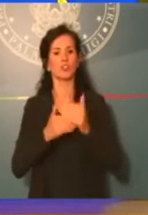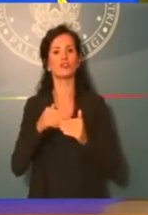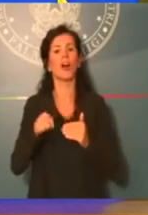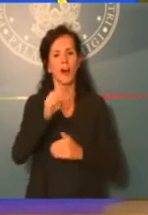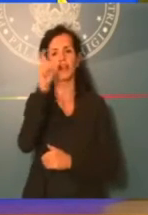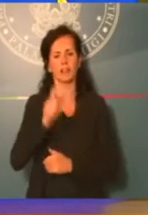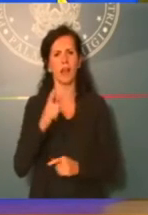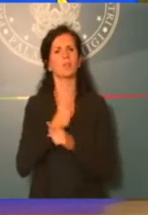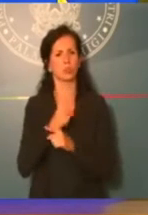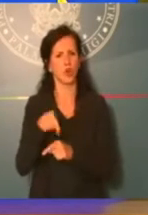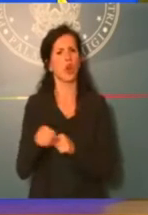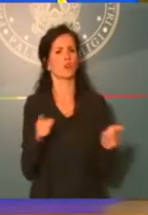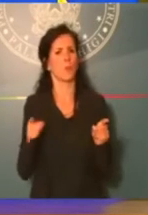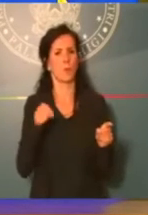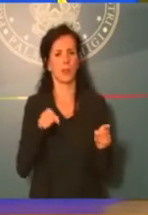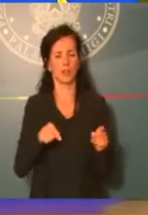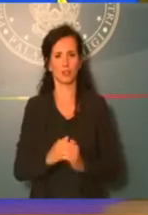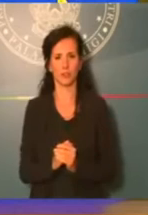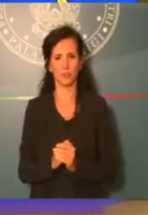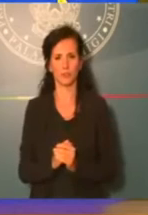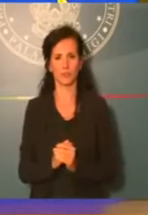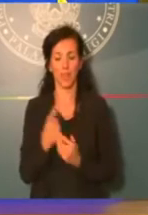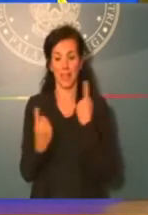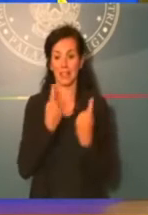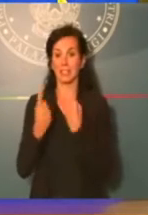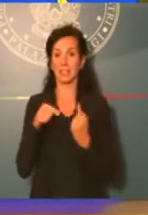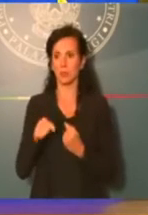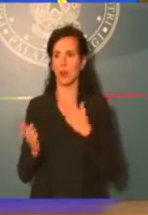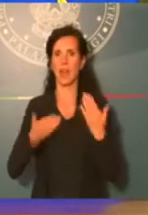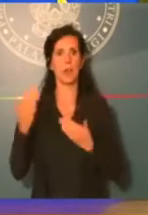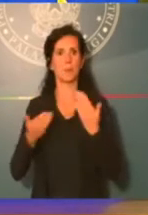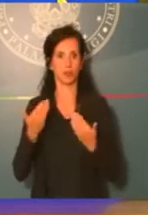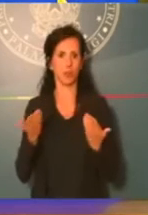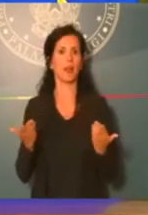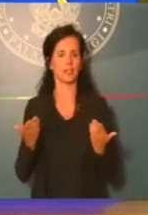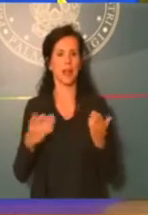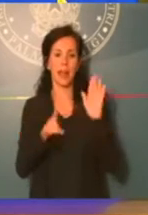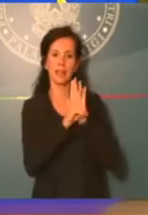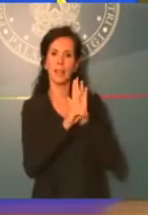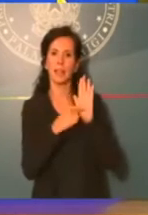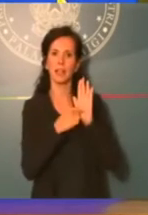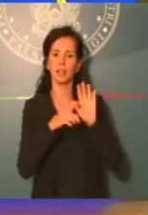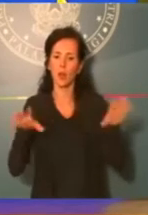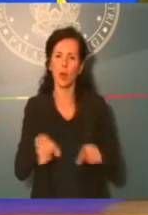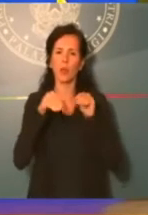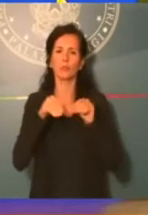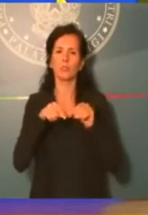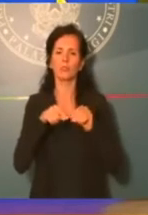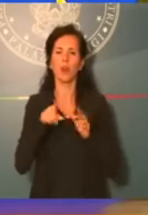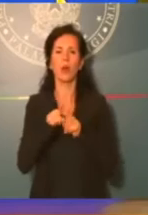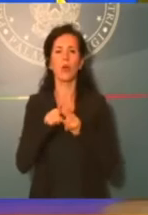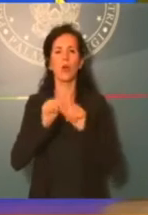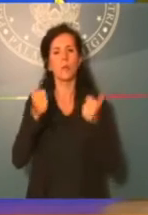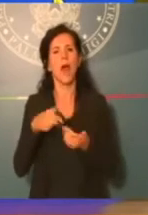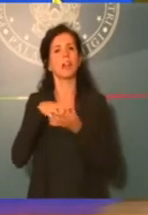bisogno. Siamo in un'emergenza ed è chiaro che questo decreto è la premessa necessaria per il rilancio del